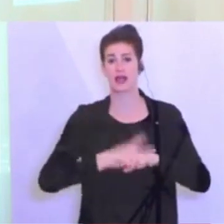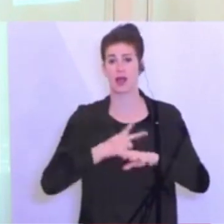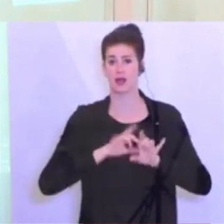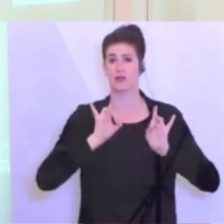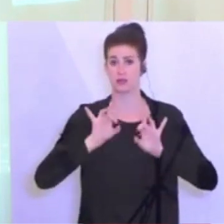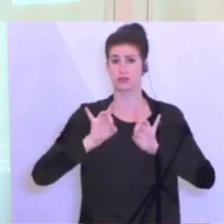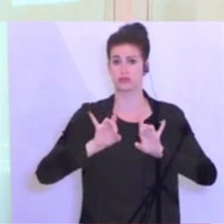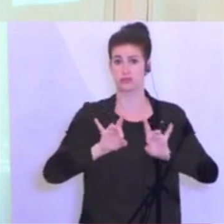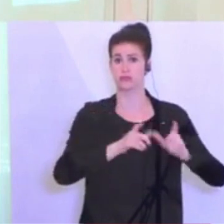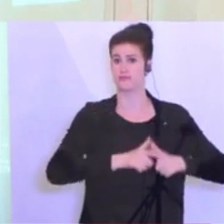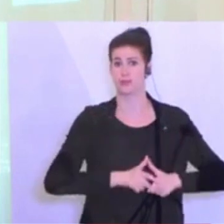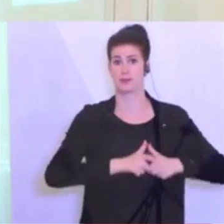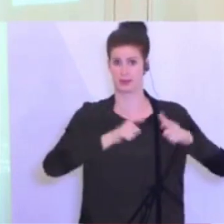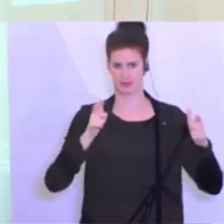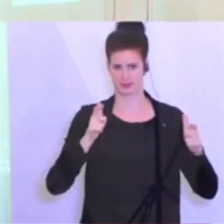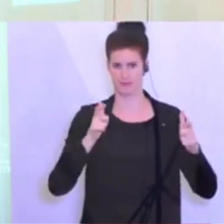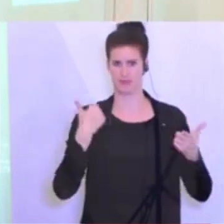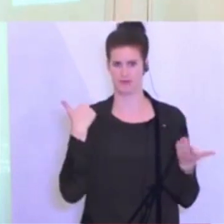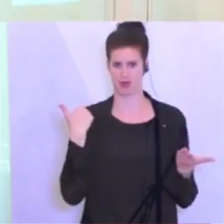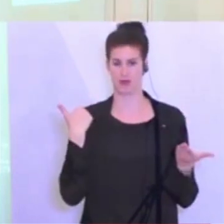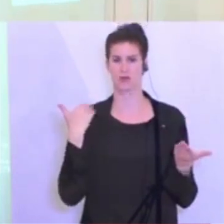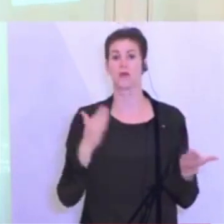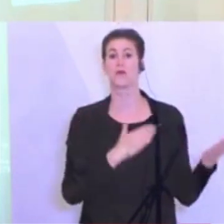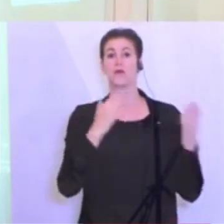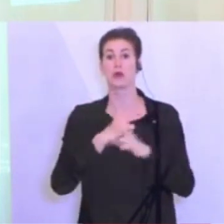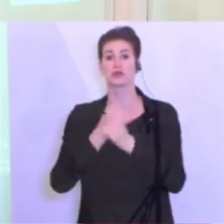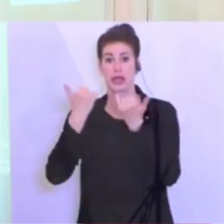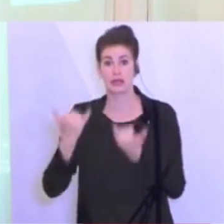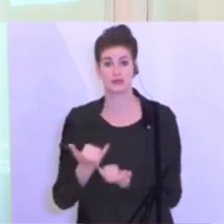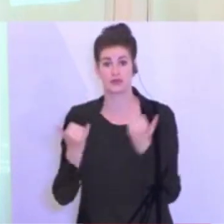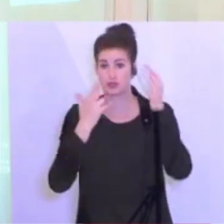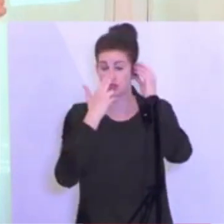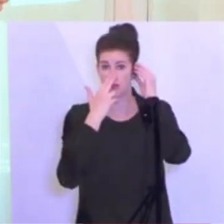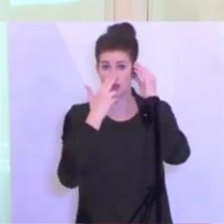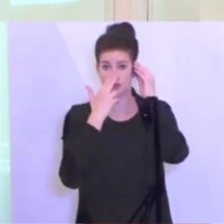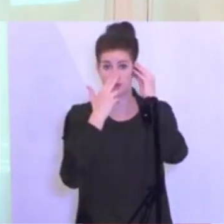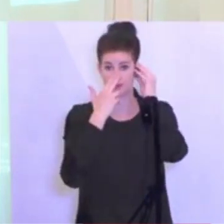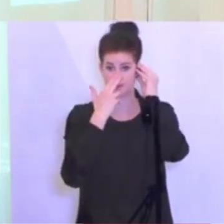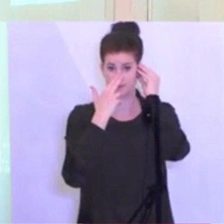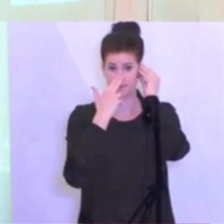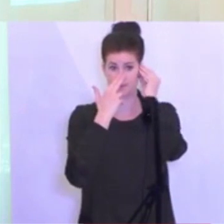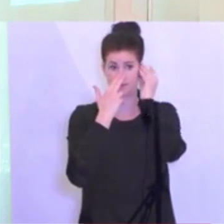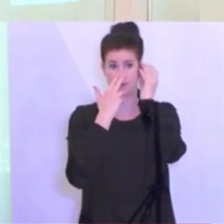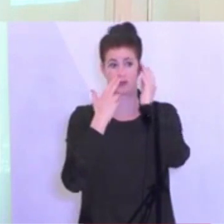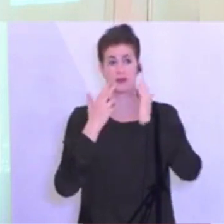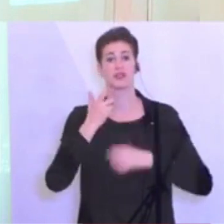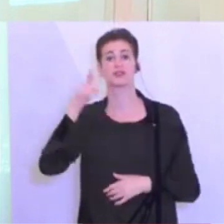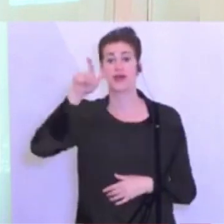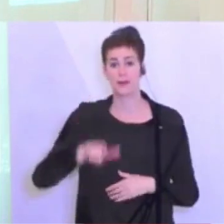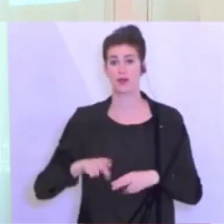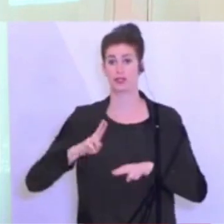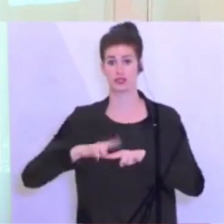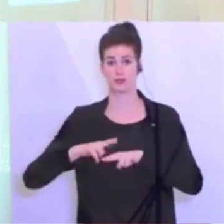damals, große Steigerungsraten damals und wie schaut Österreich jetzt aus von den Zuwächsen? Zwei Monate später